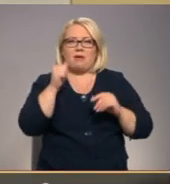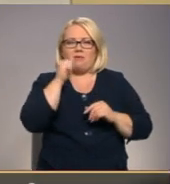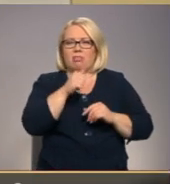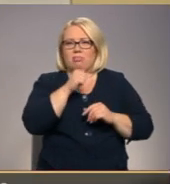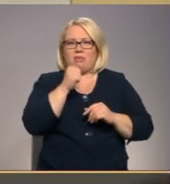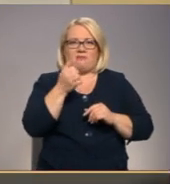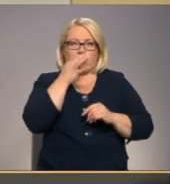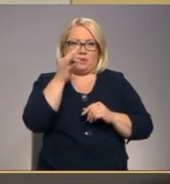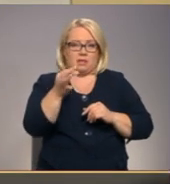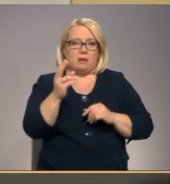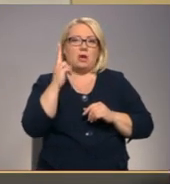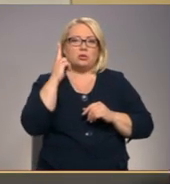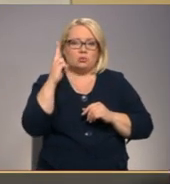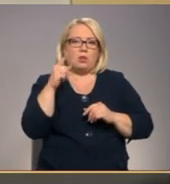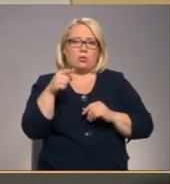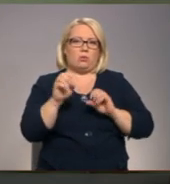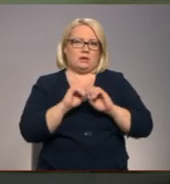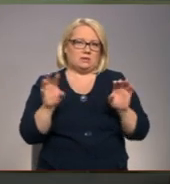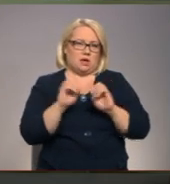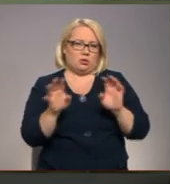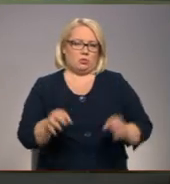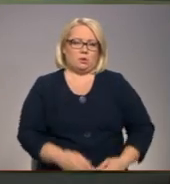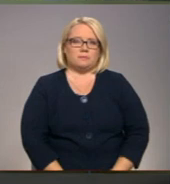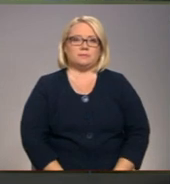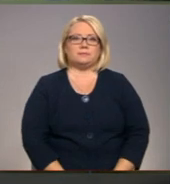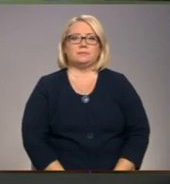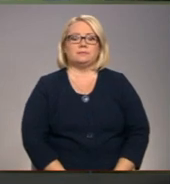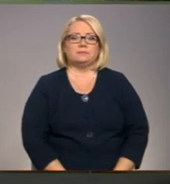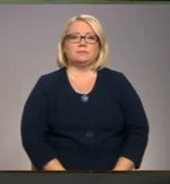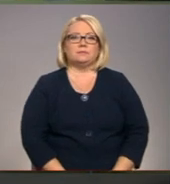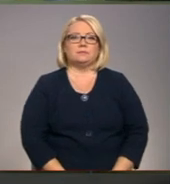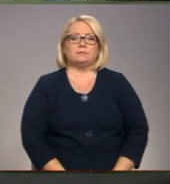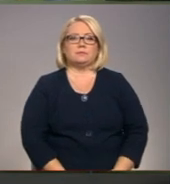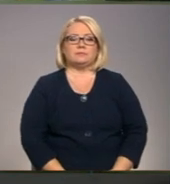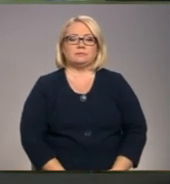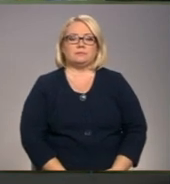pateikt, bet sola to skaidrot. Sandra Paigiļkalne, Kaspars Daņģeļevičs, Viduss Daugavas televīzija